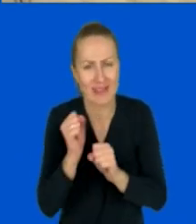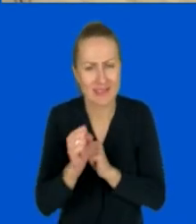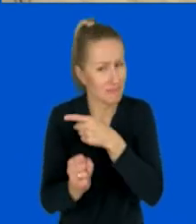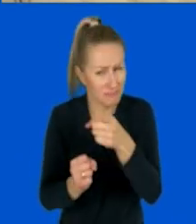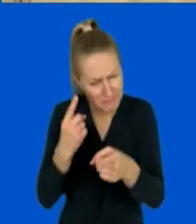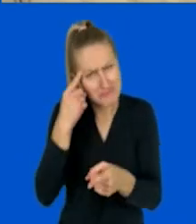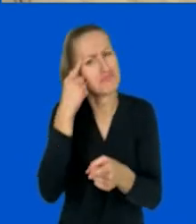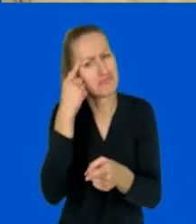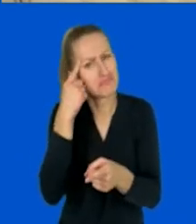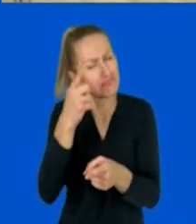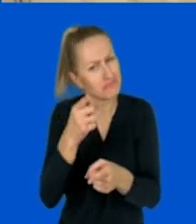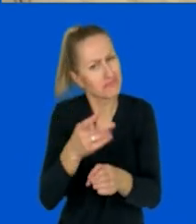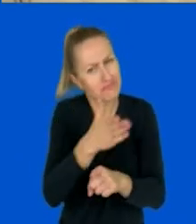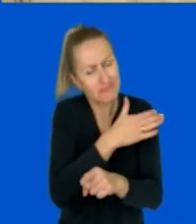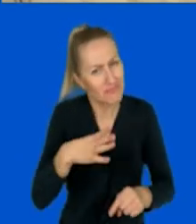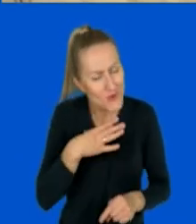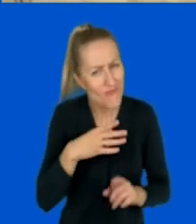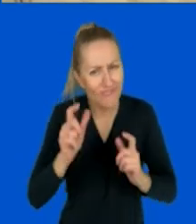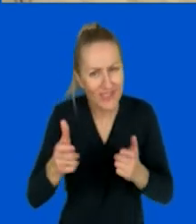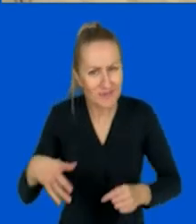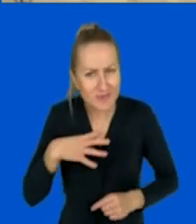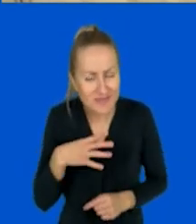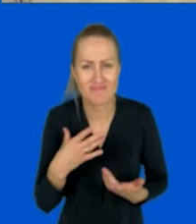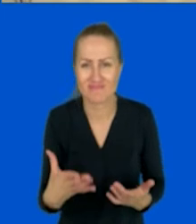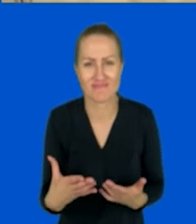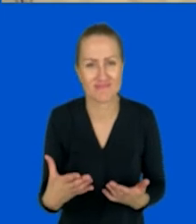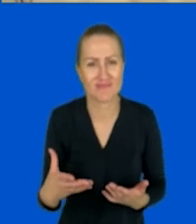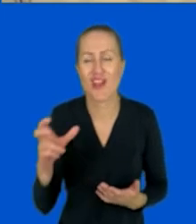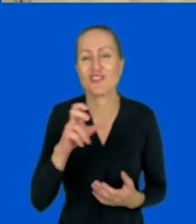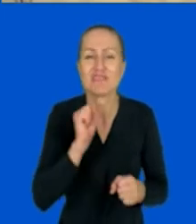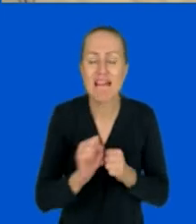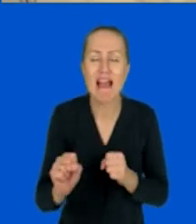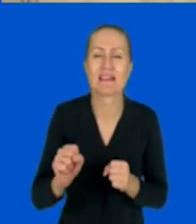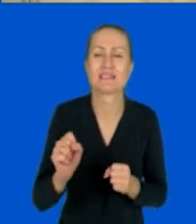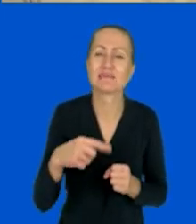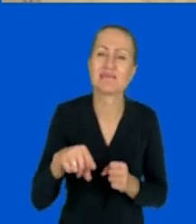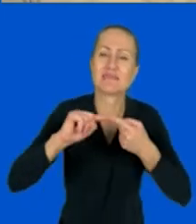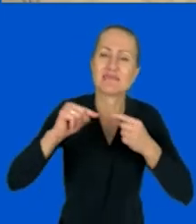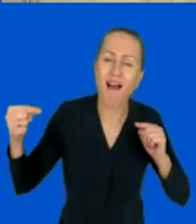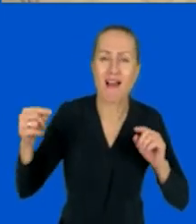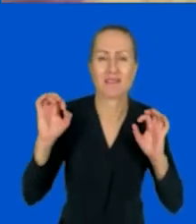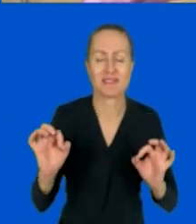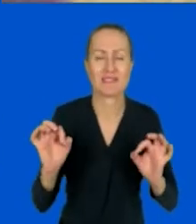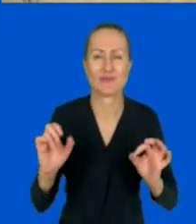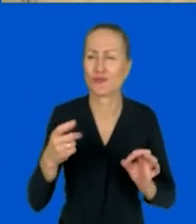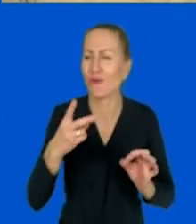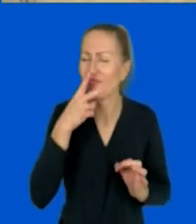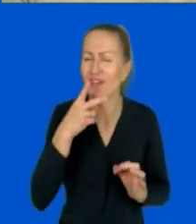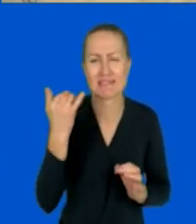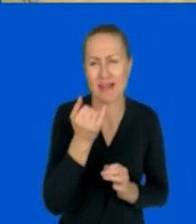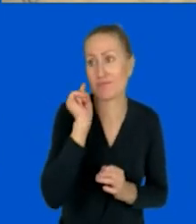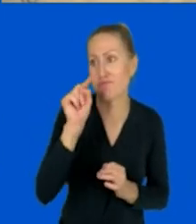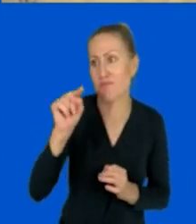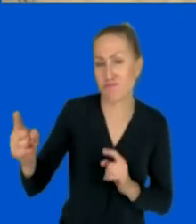czy coś takiego często się zdarza, czy jest jakieś takie zdanie, które podczas każdego